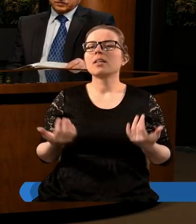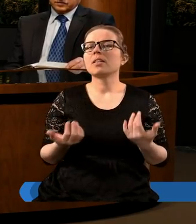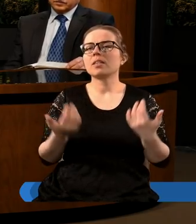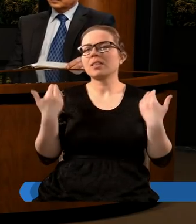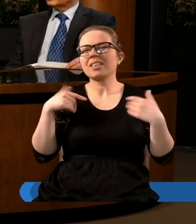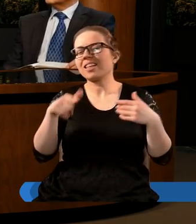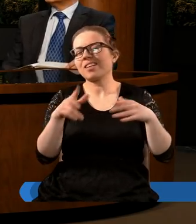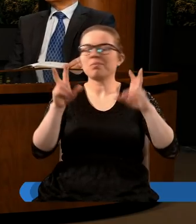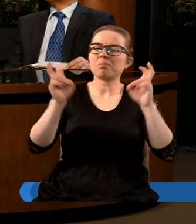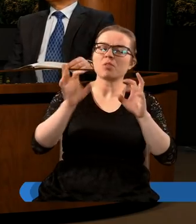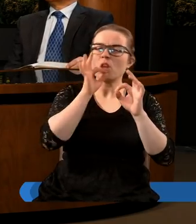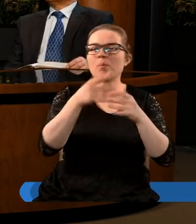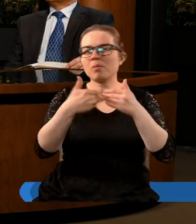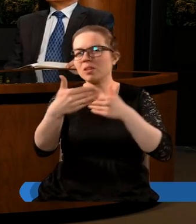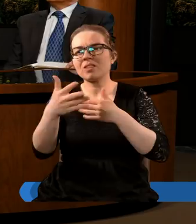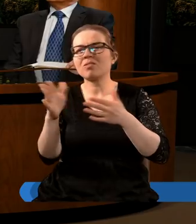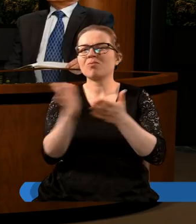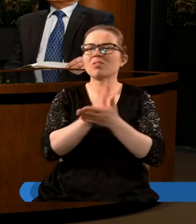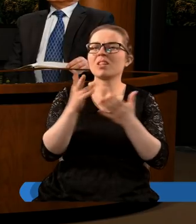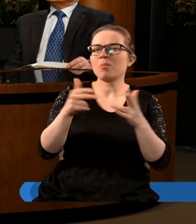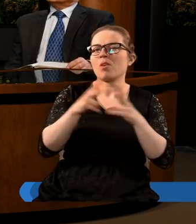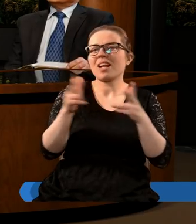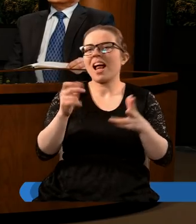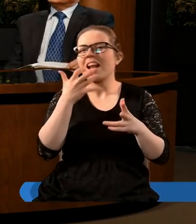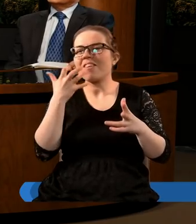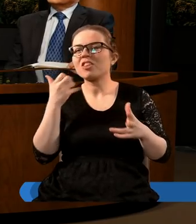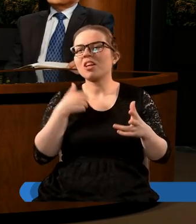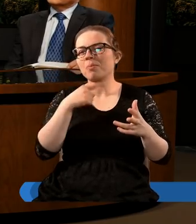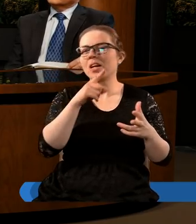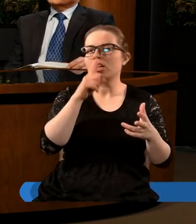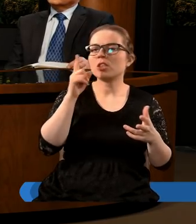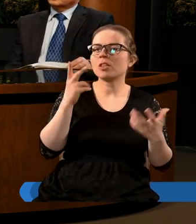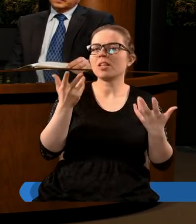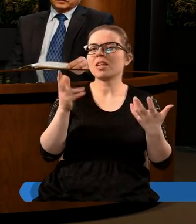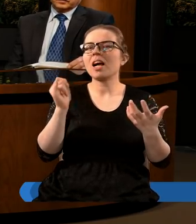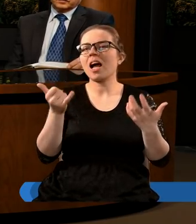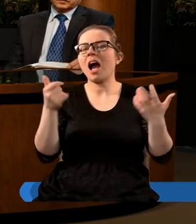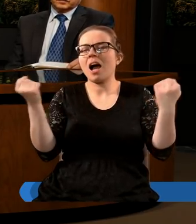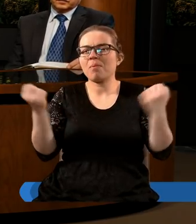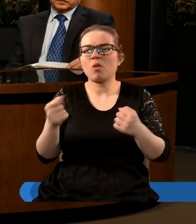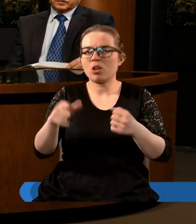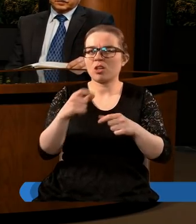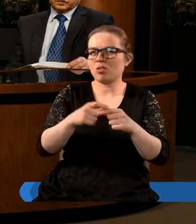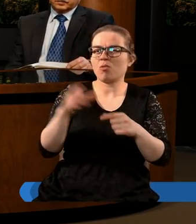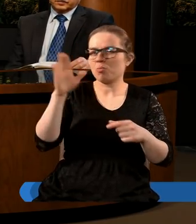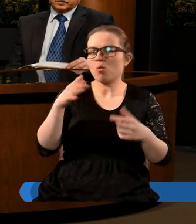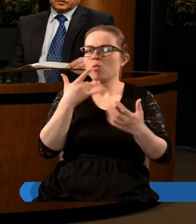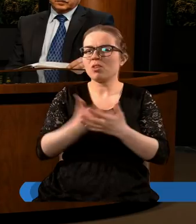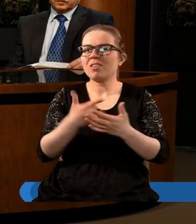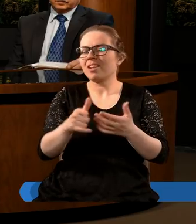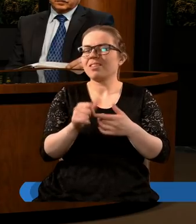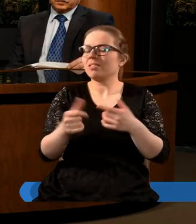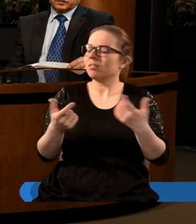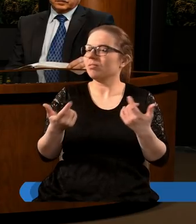nie chcemy tutaj cytować, bo być może pora jeszcze za wczesna, żeby widzieć, jak mocnych słów Pan Bóg używa